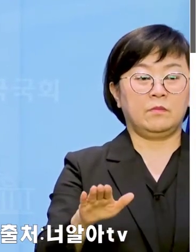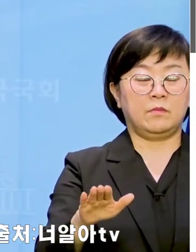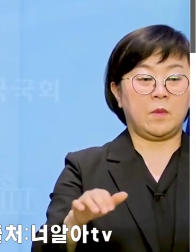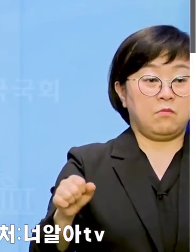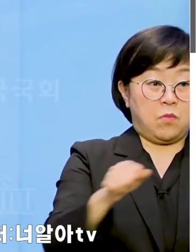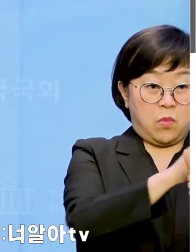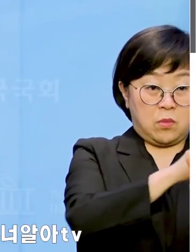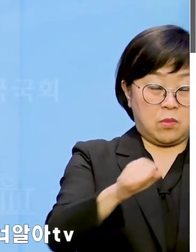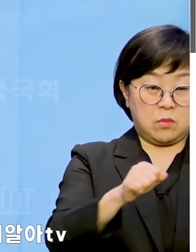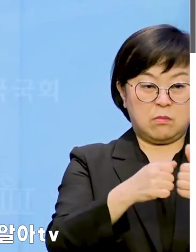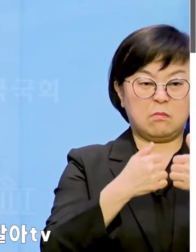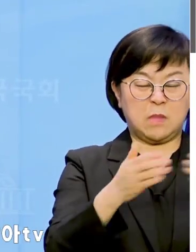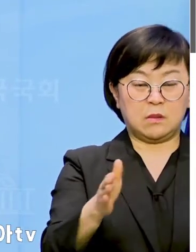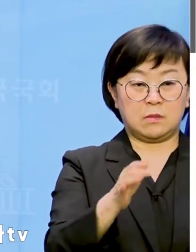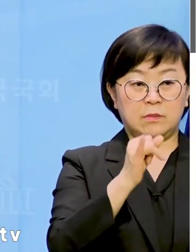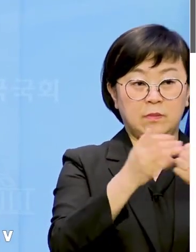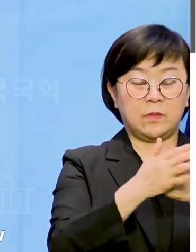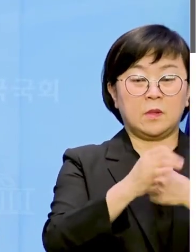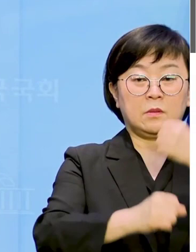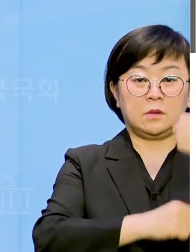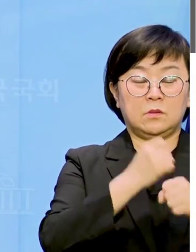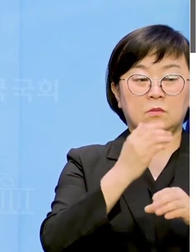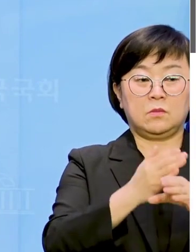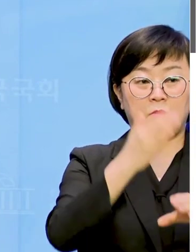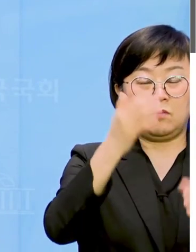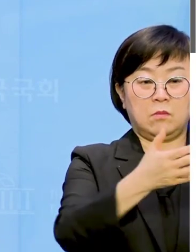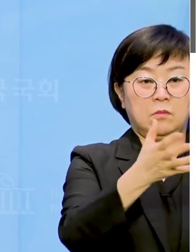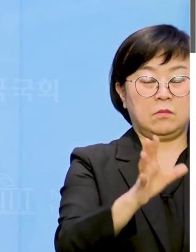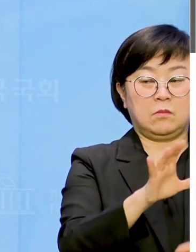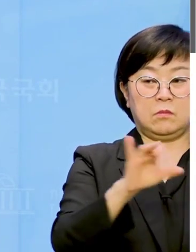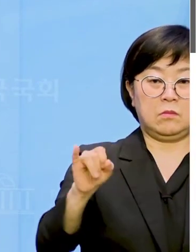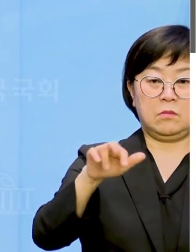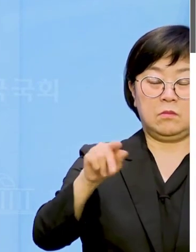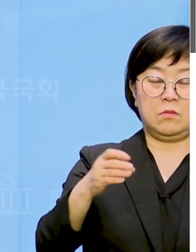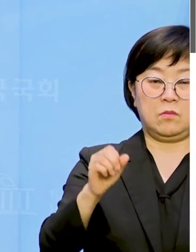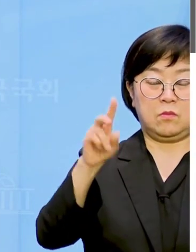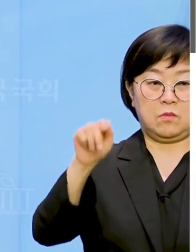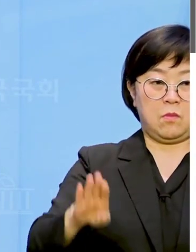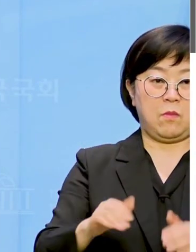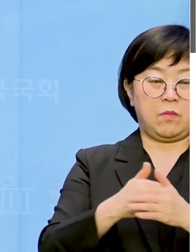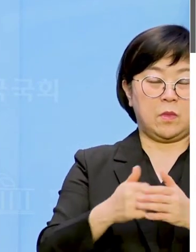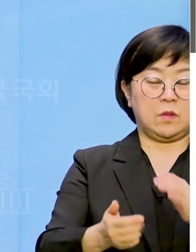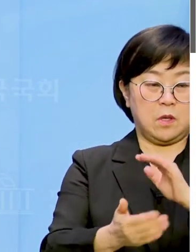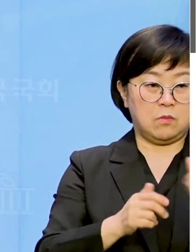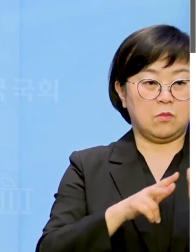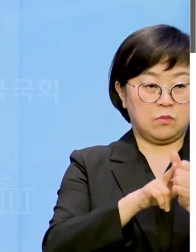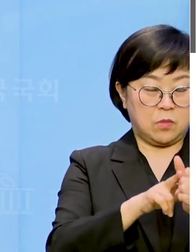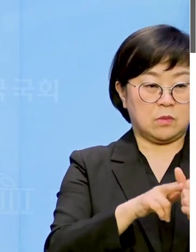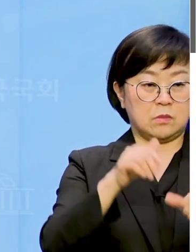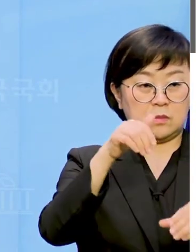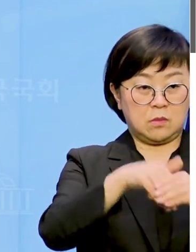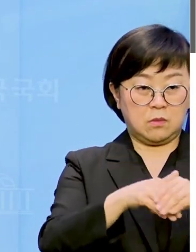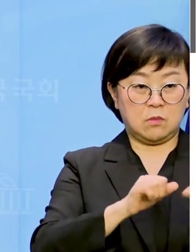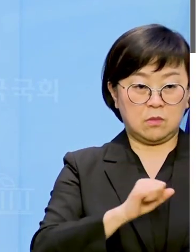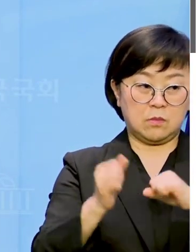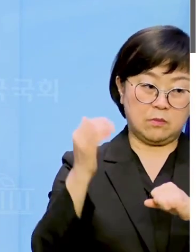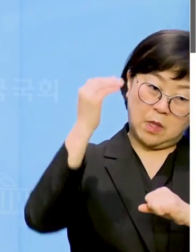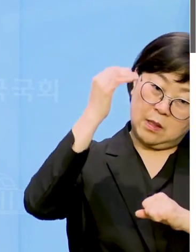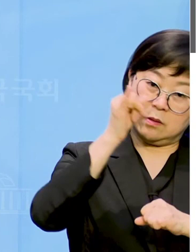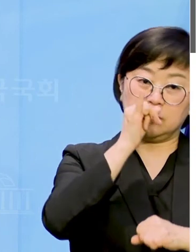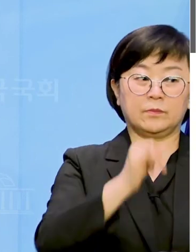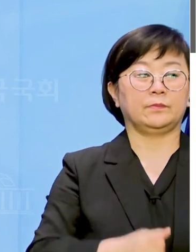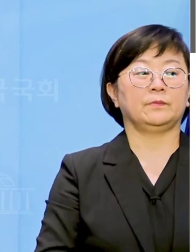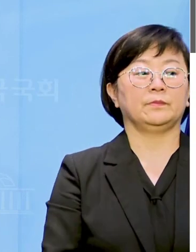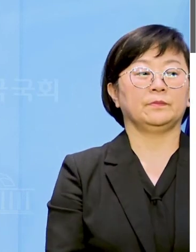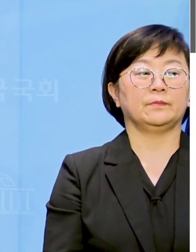폭력과 폭언을 하며 자유통일당 이종혁 예비후보의 선거운동을 방해하는 만행을